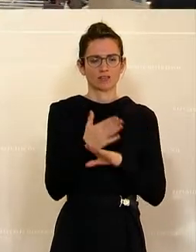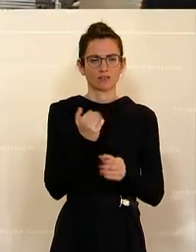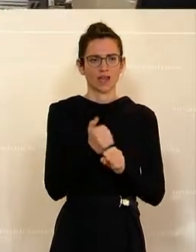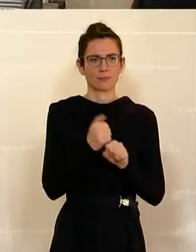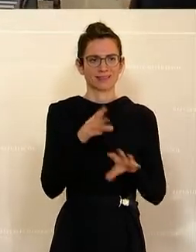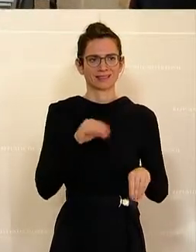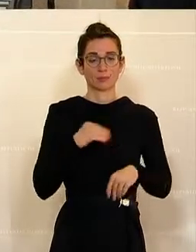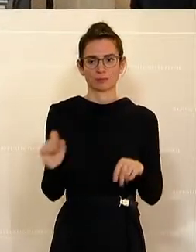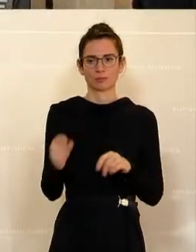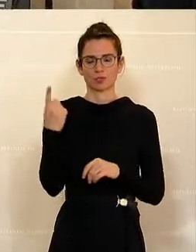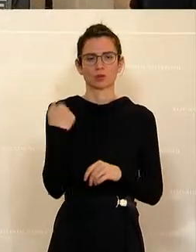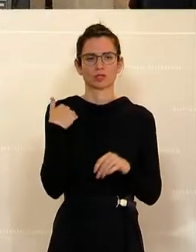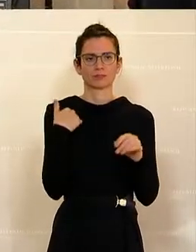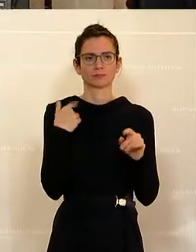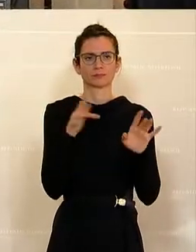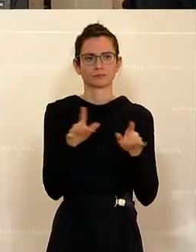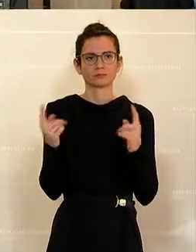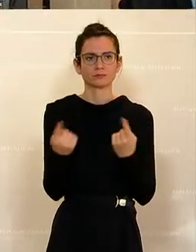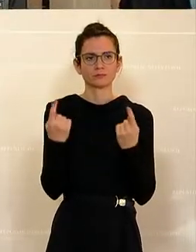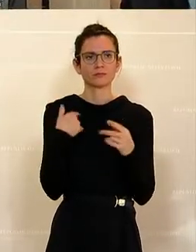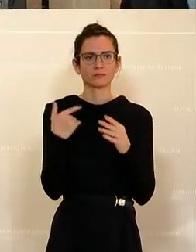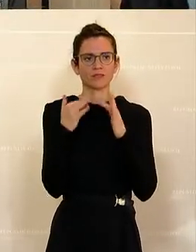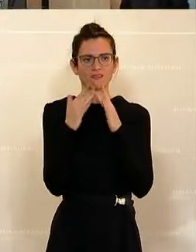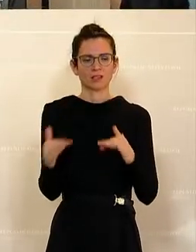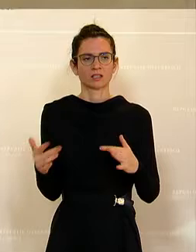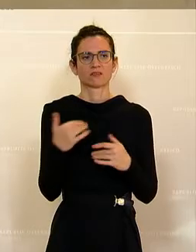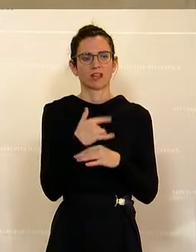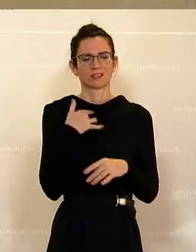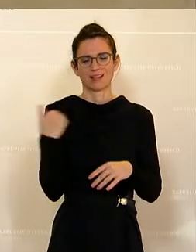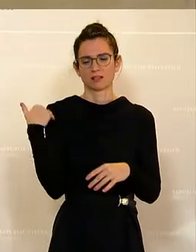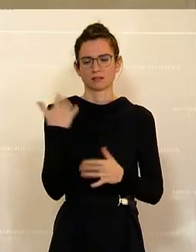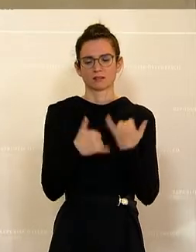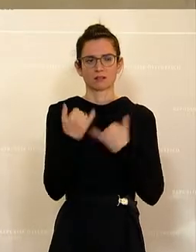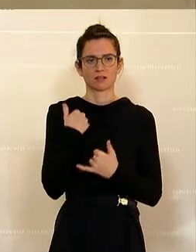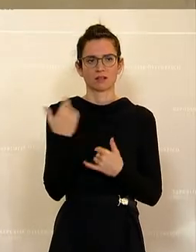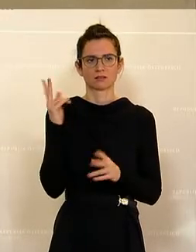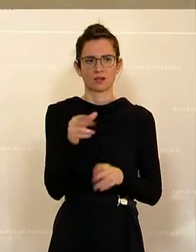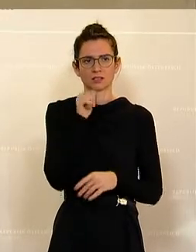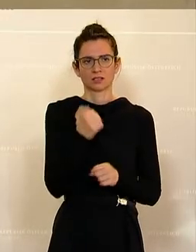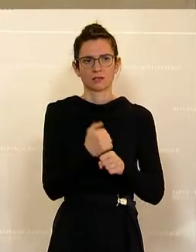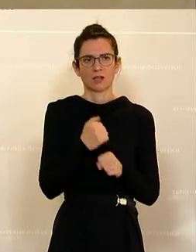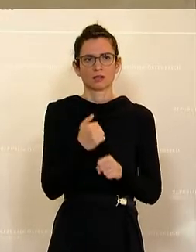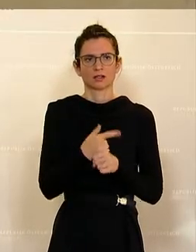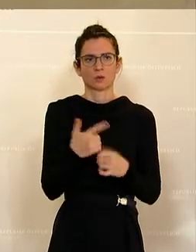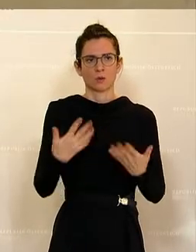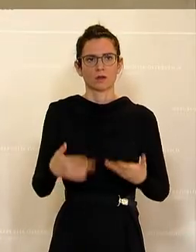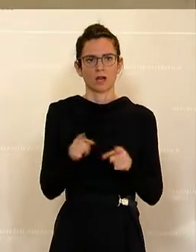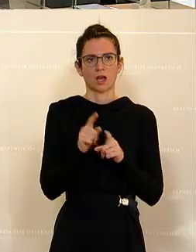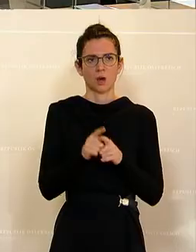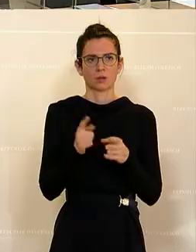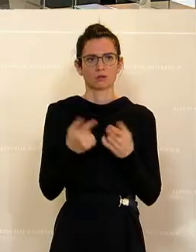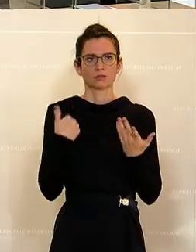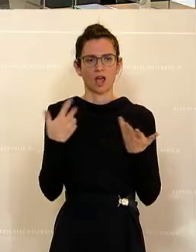Ein Highlight in jedem Jahr ist eigentlich im Betrieb die Weihnachtsfeier. Wir haben es letztes Jahr leider nicht machen können. Heuer werden sie auch leider ausfallen.